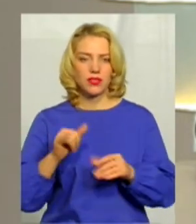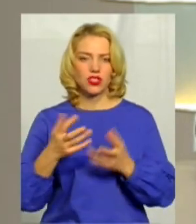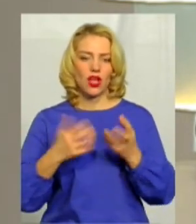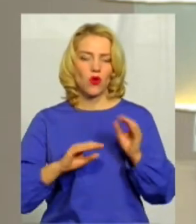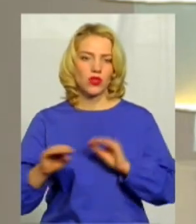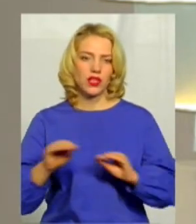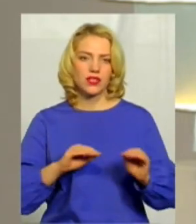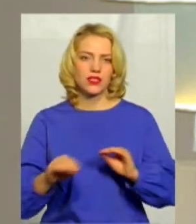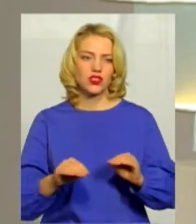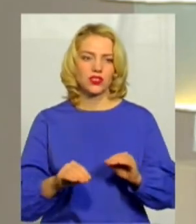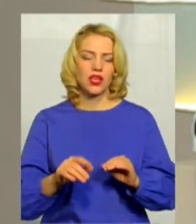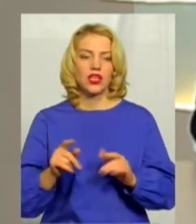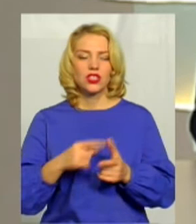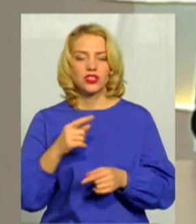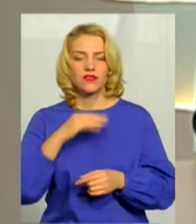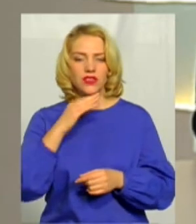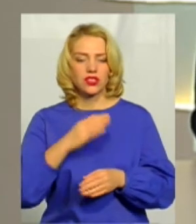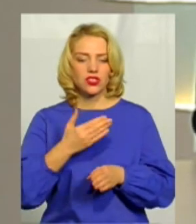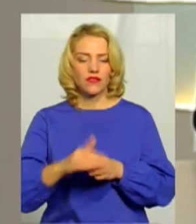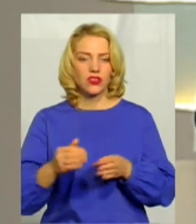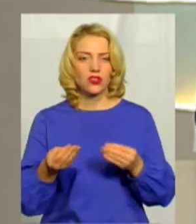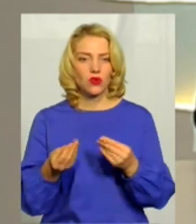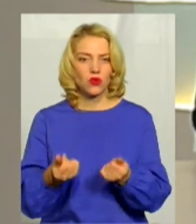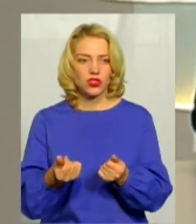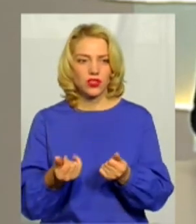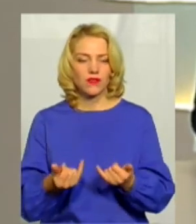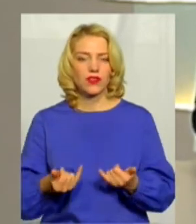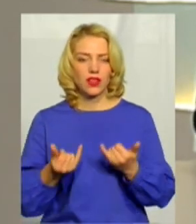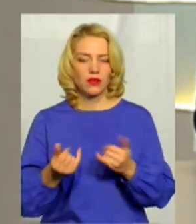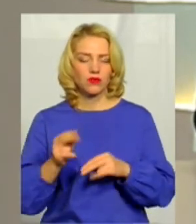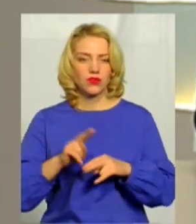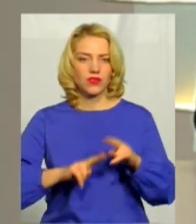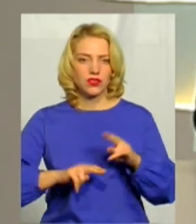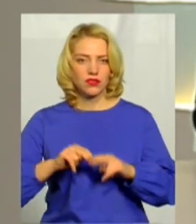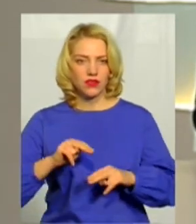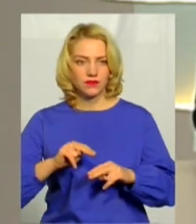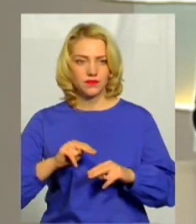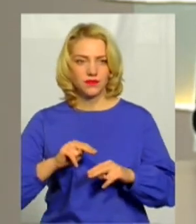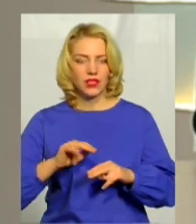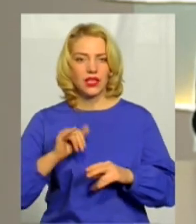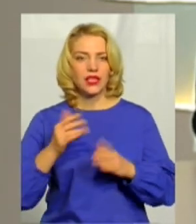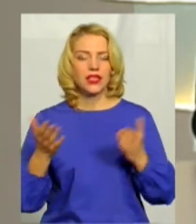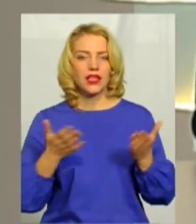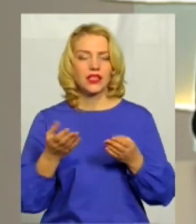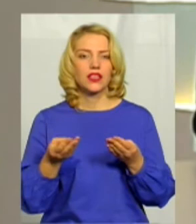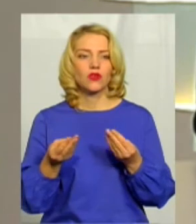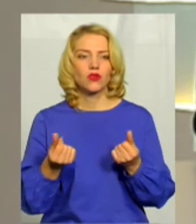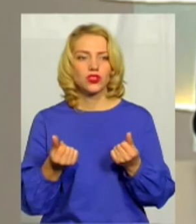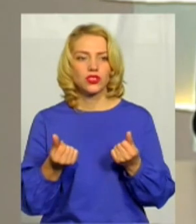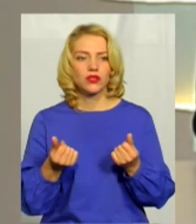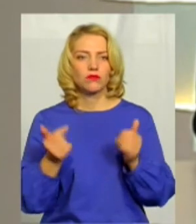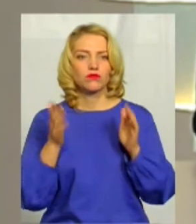Чи вистачило виділених коштів на будівництво? І на які кошти